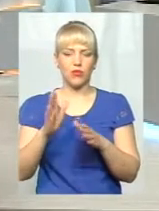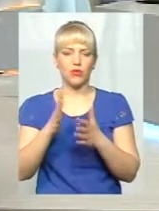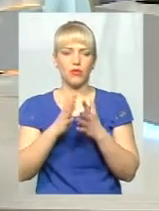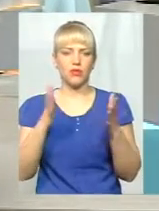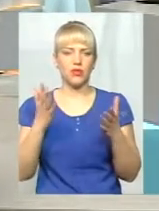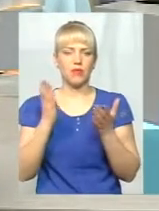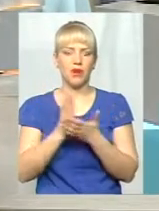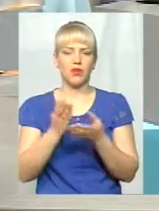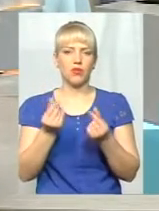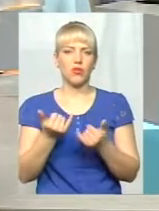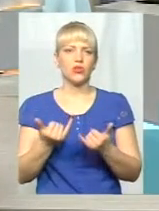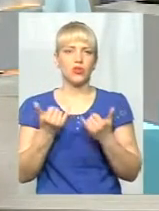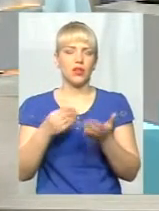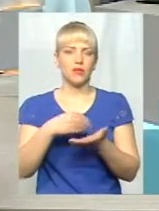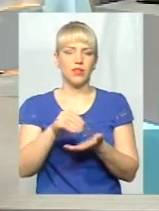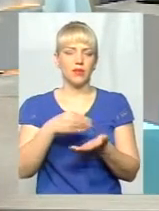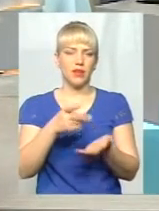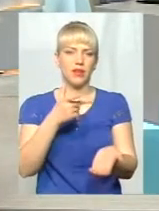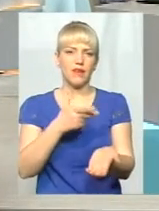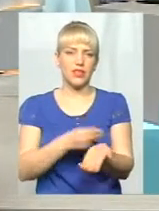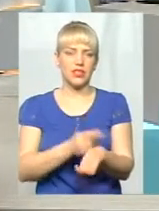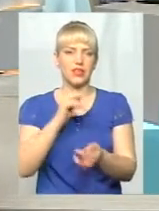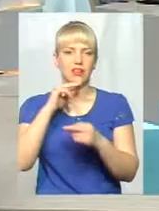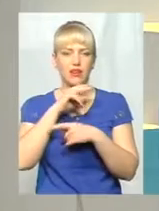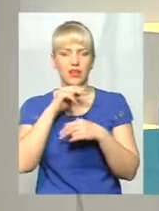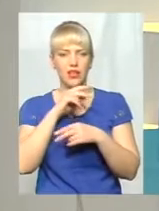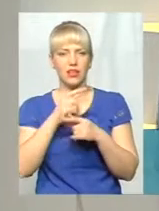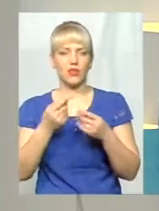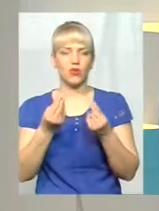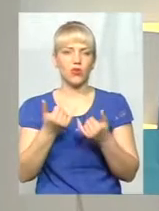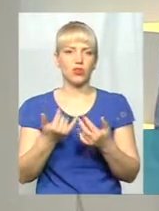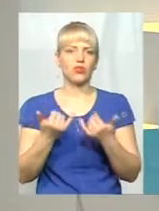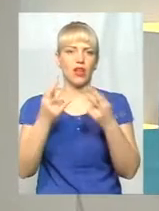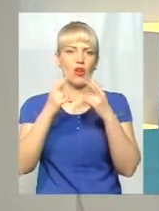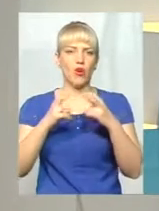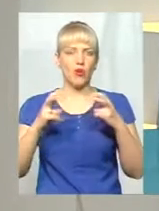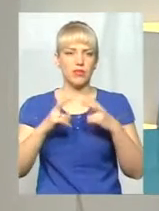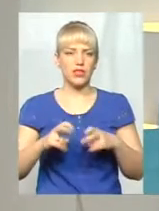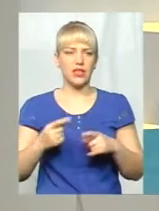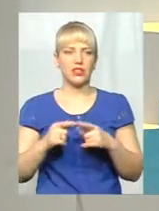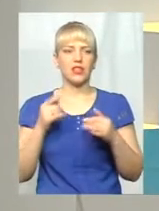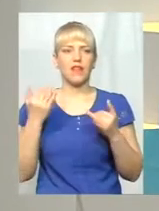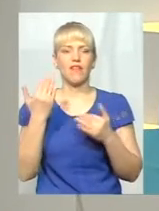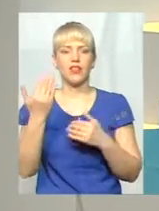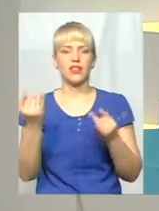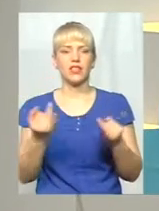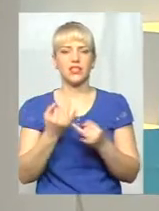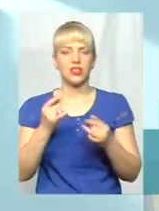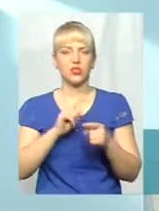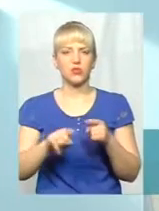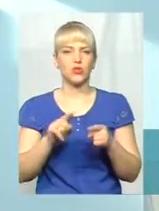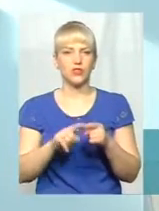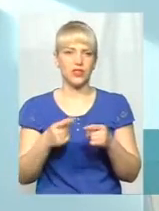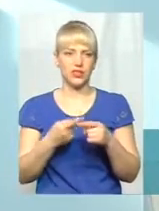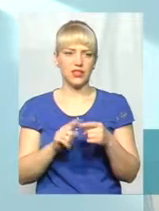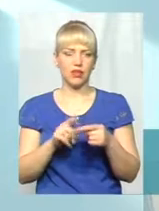ліків, обстеження та інші послуги. вони зацікавлені зараз інформувати населення, щоб швидше. А наскільки активно